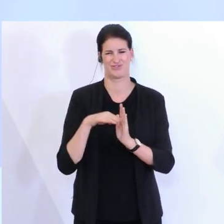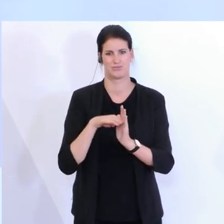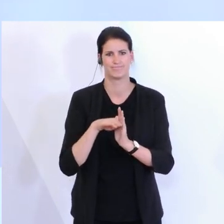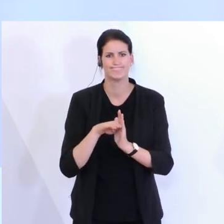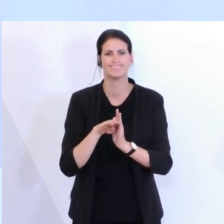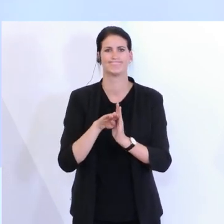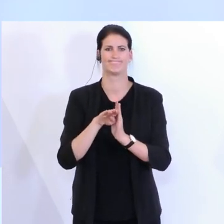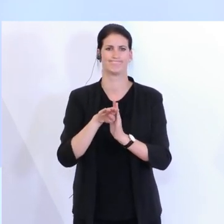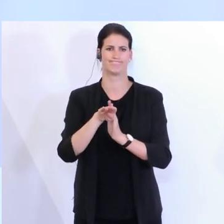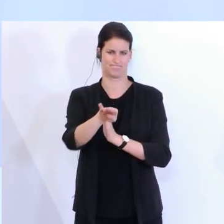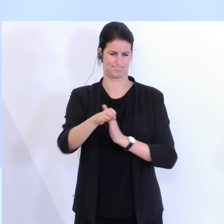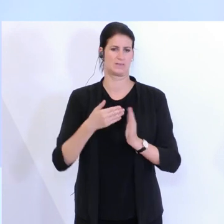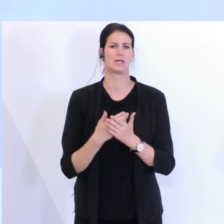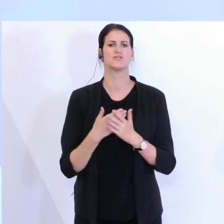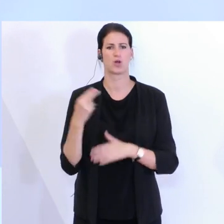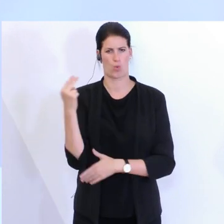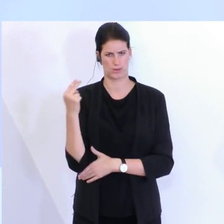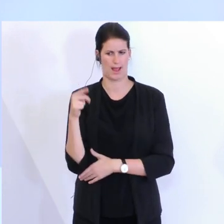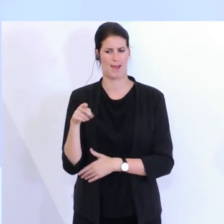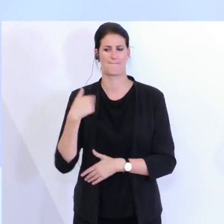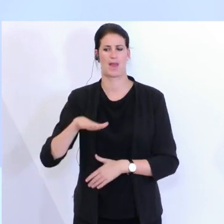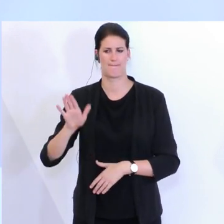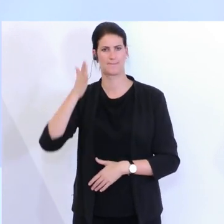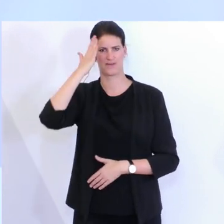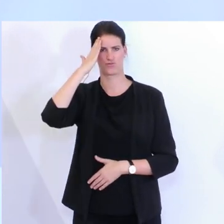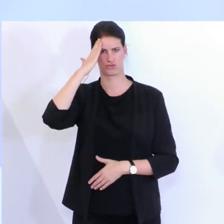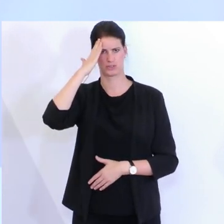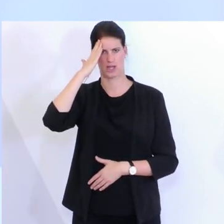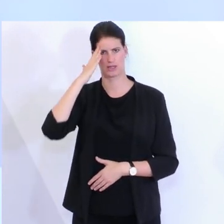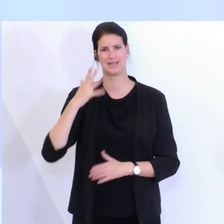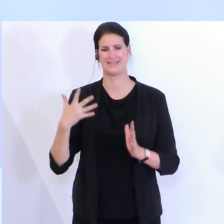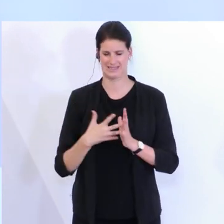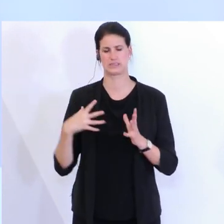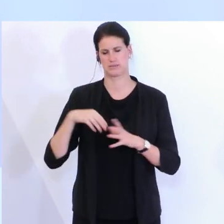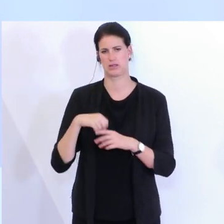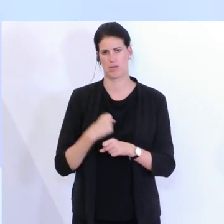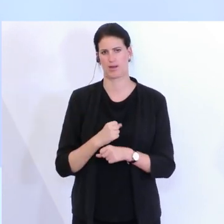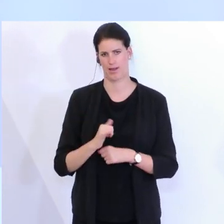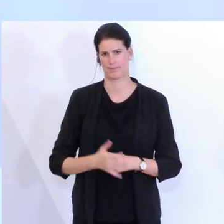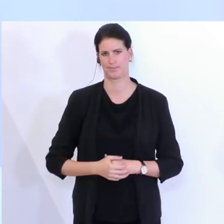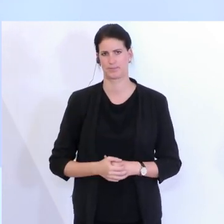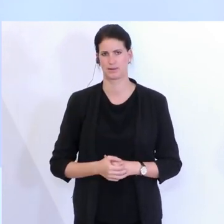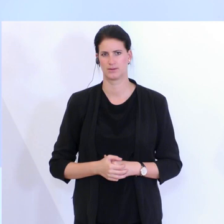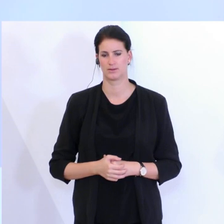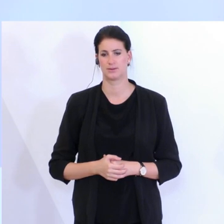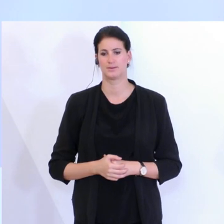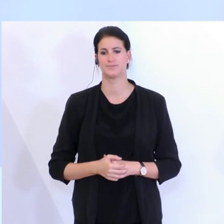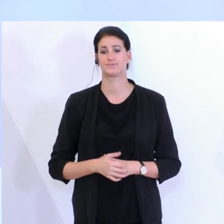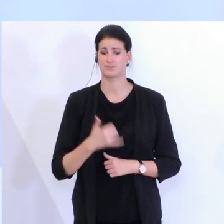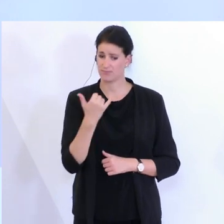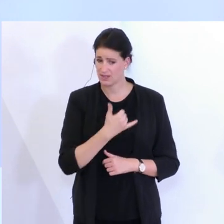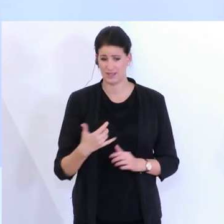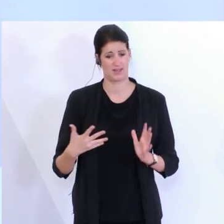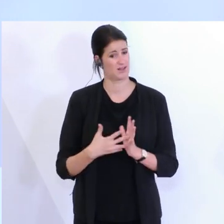auch das Bewusstsein in der Hotellerie zu steigend begonnen, dass man eben bei diesen Tests mitmacht. Jeder Test ist für uns